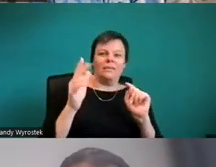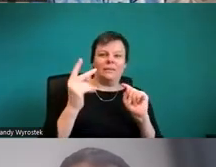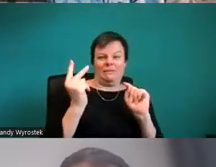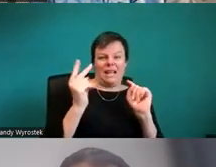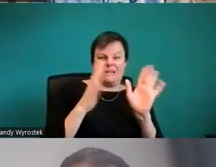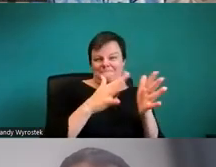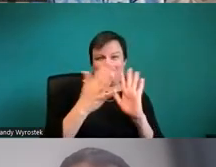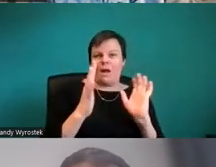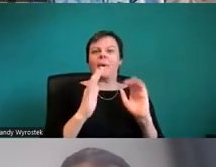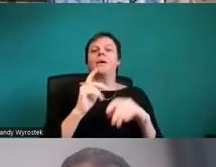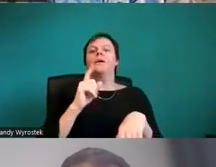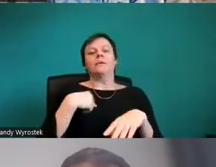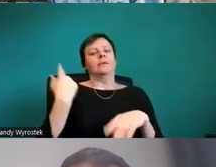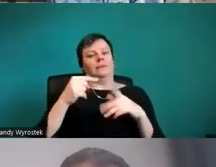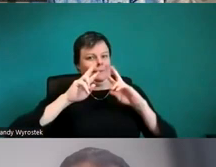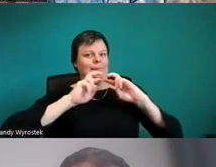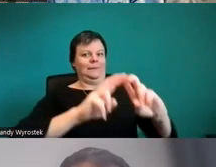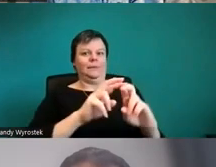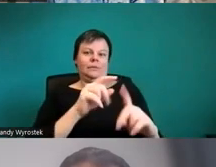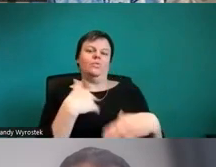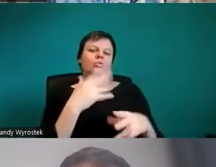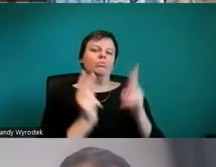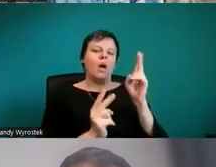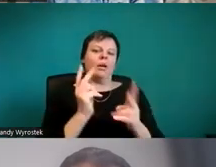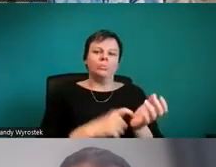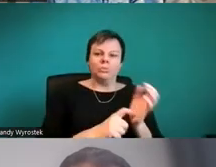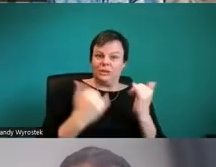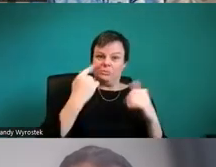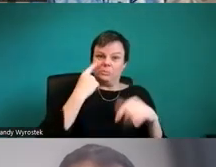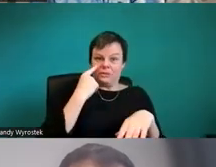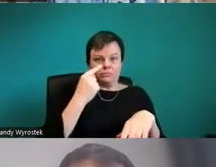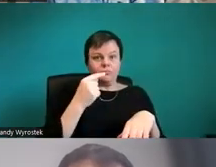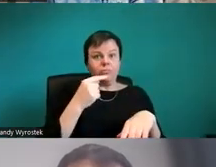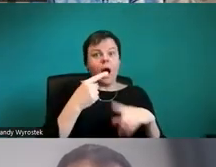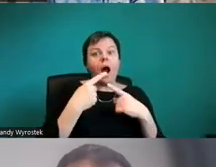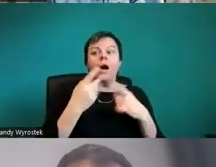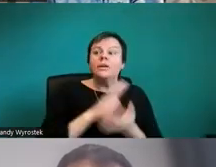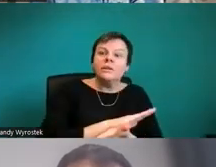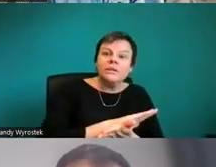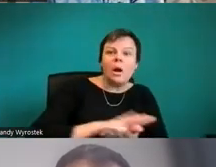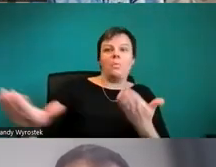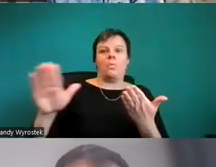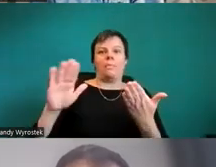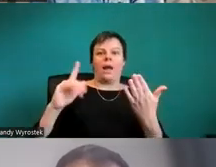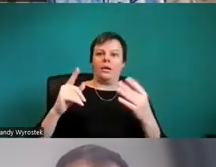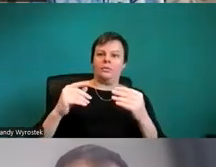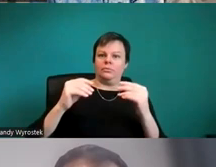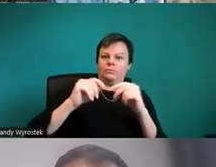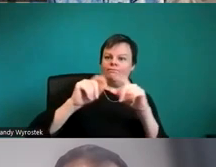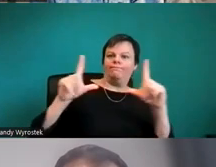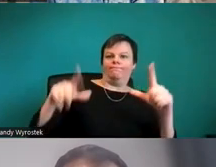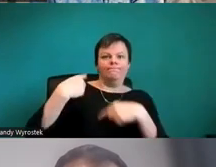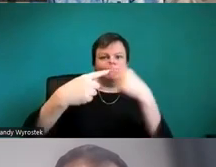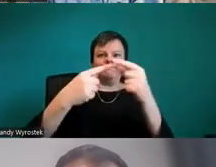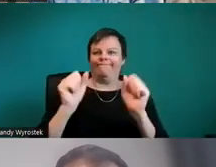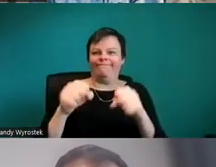LibreOffice ist dran, wird immer besser, aber schafft es auch noch nicht, PDF-UA korrekt zu erzeugen.